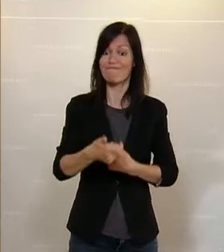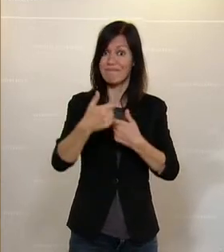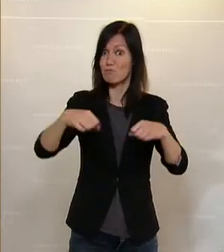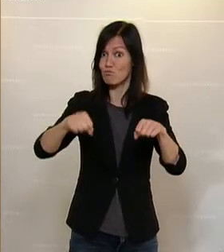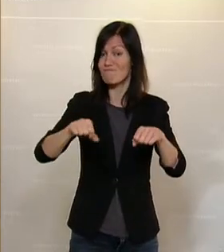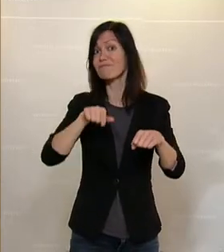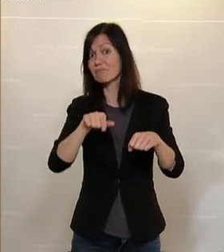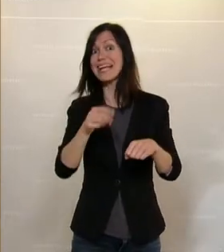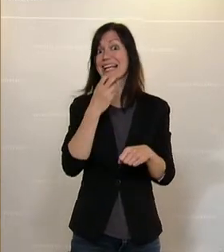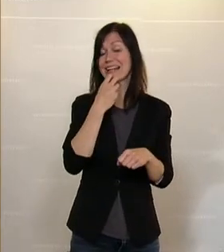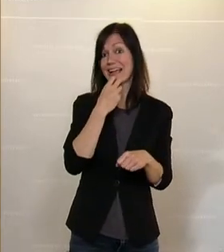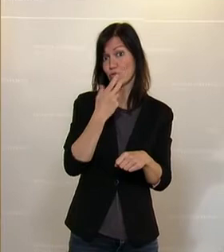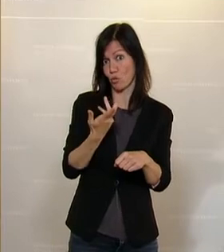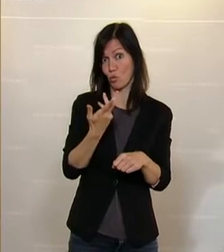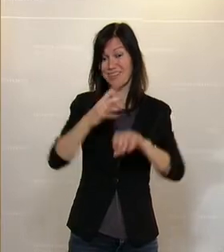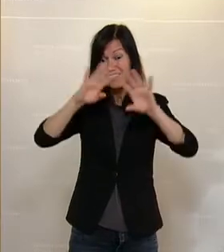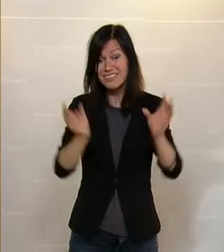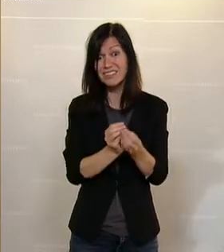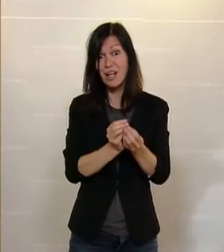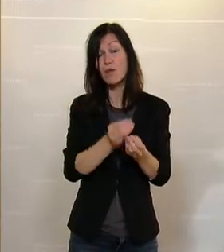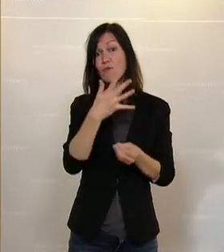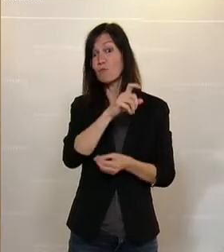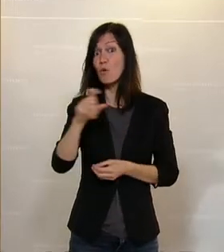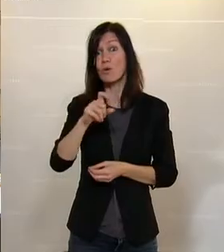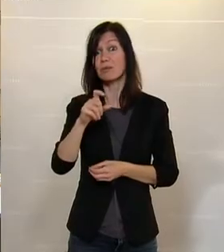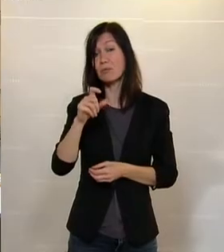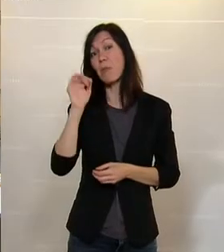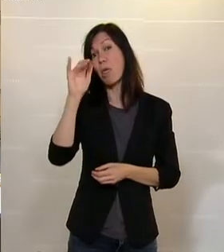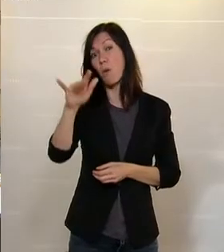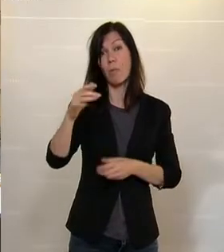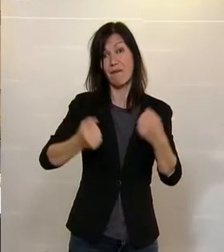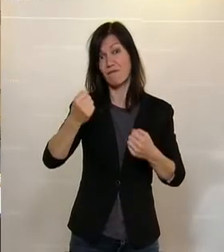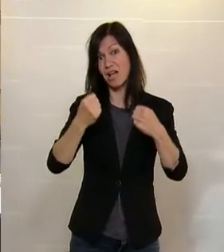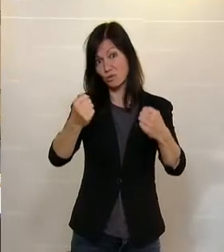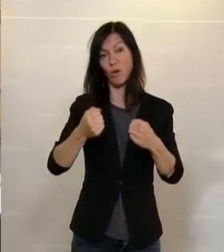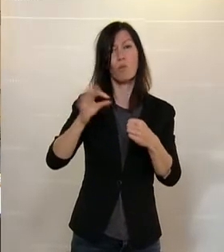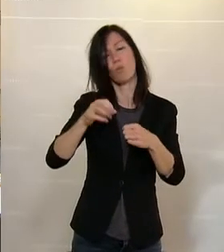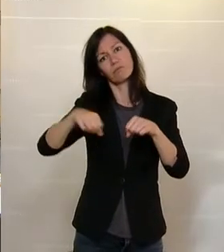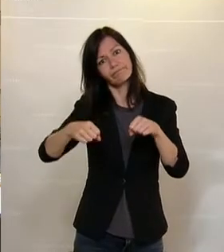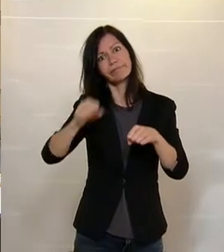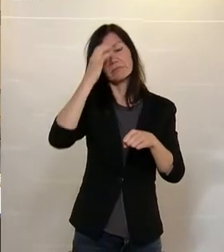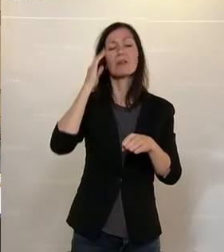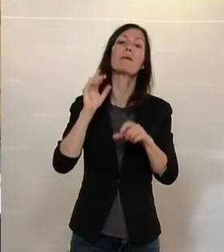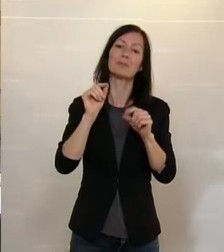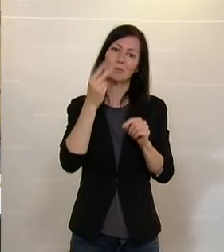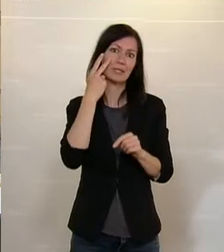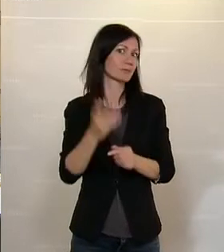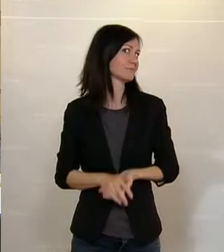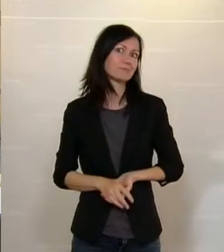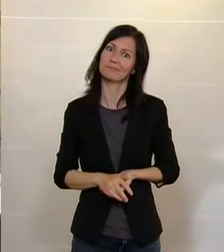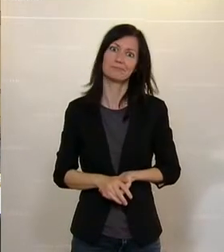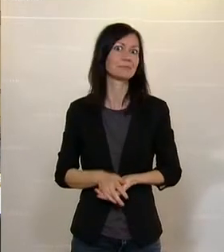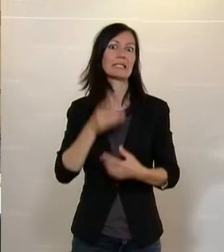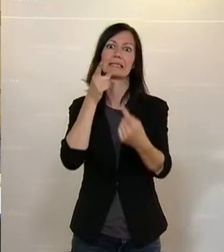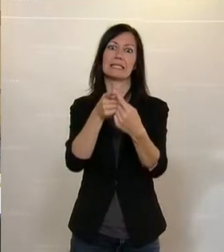rund 5 Millionen Fahrzeugen zugelassen waren, muss man leider von einer